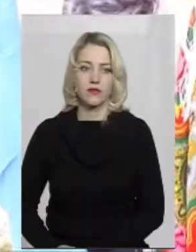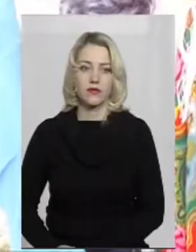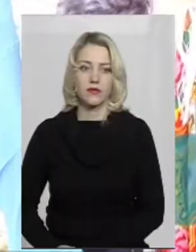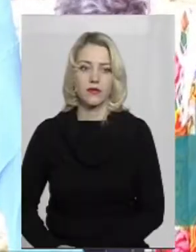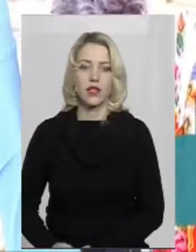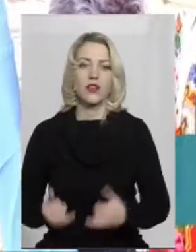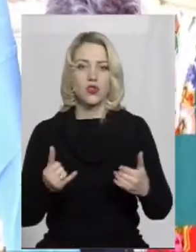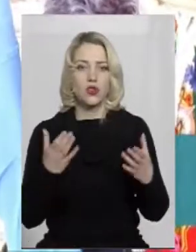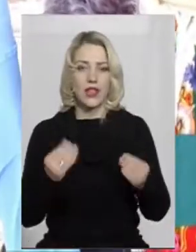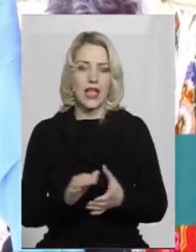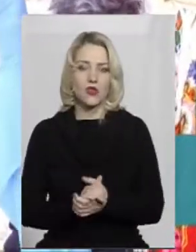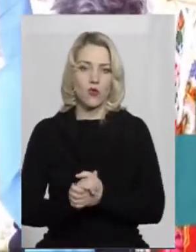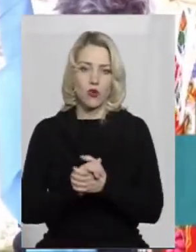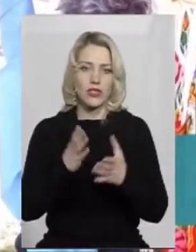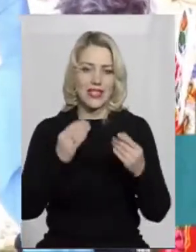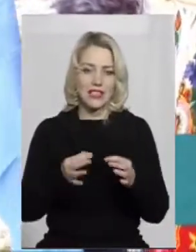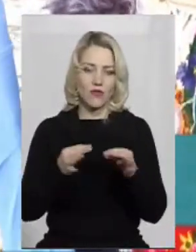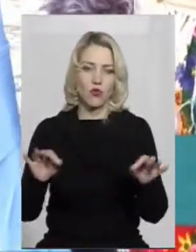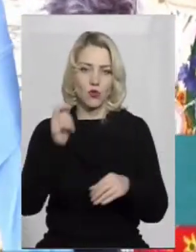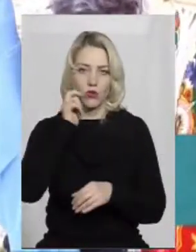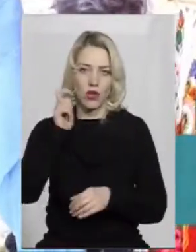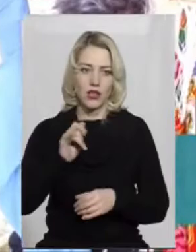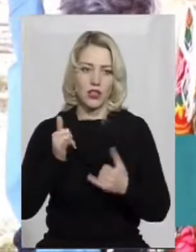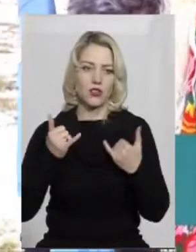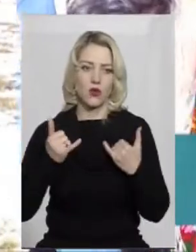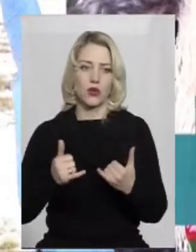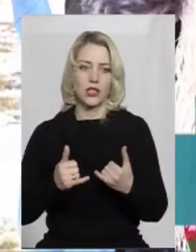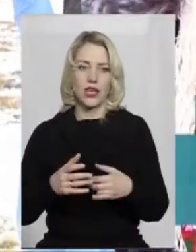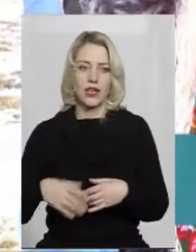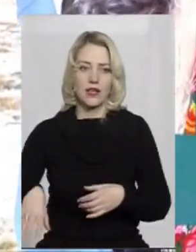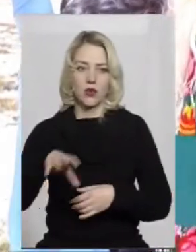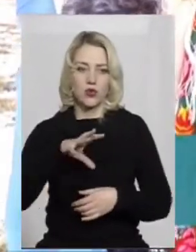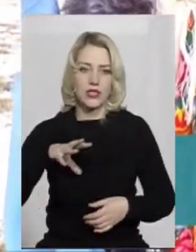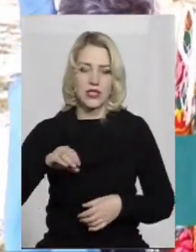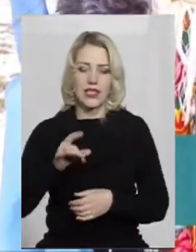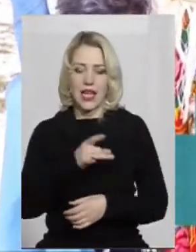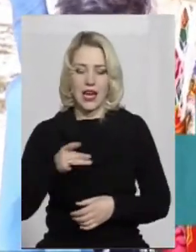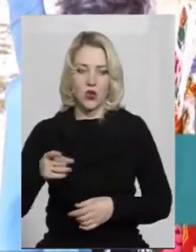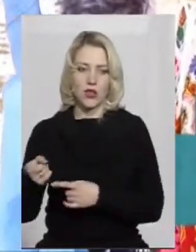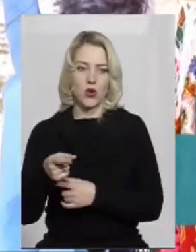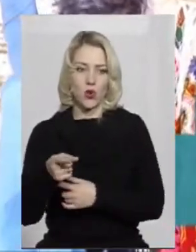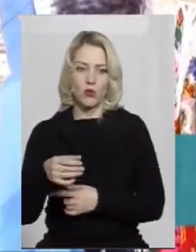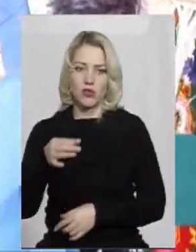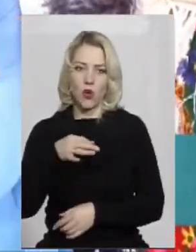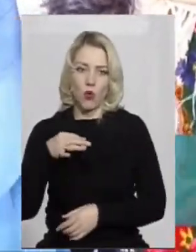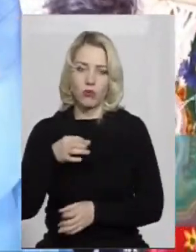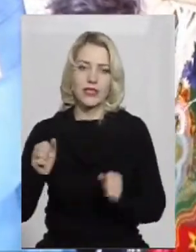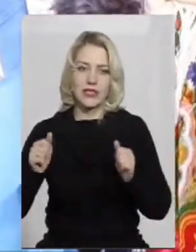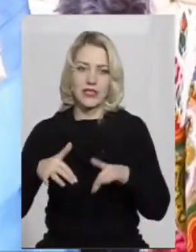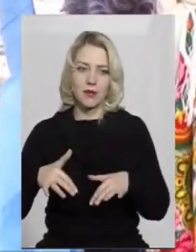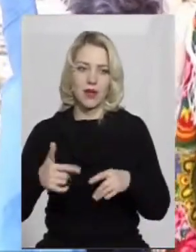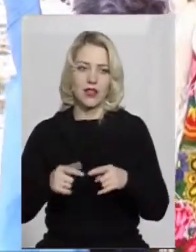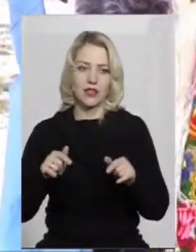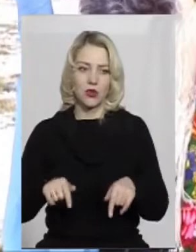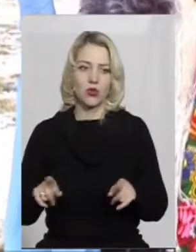Сьогодні день Соборності та Свободи України, і сьогодні усі райони Тернопільської області зібралися